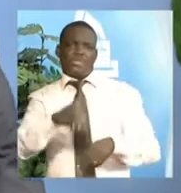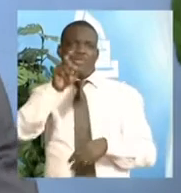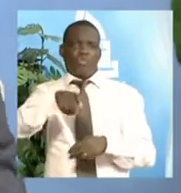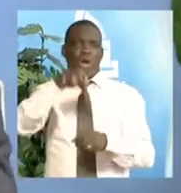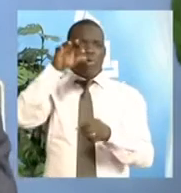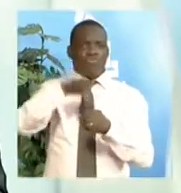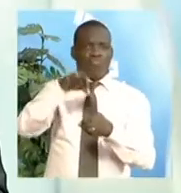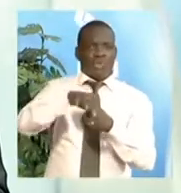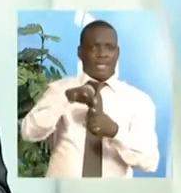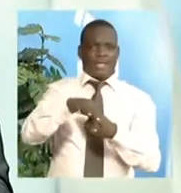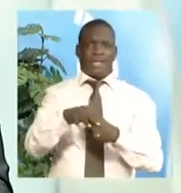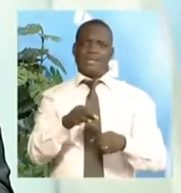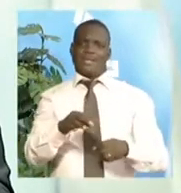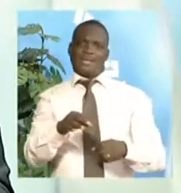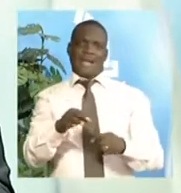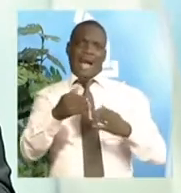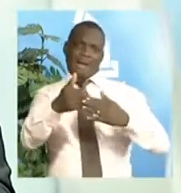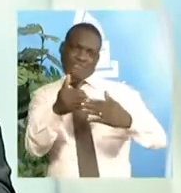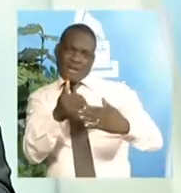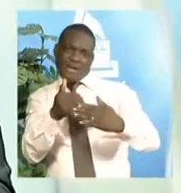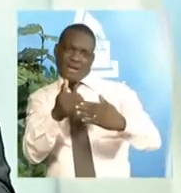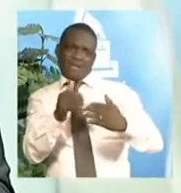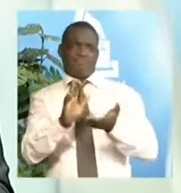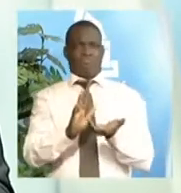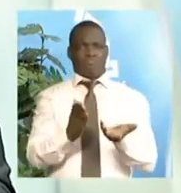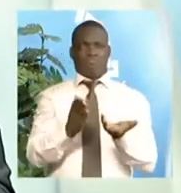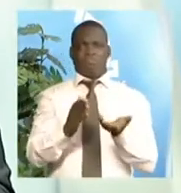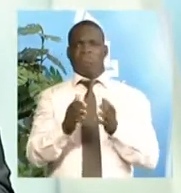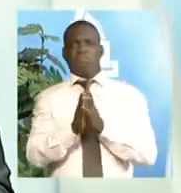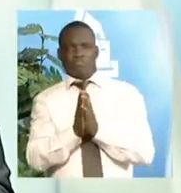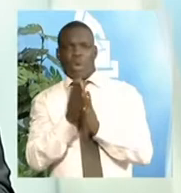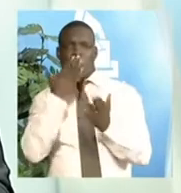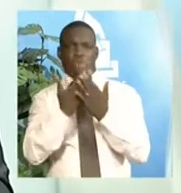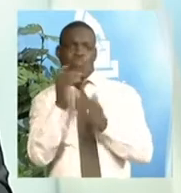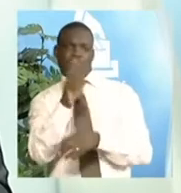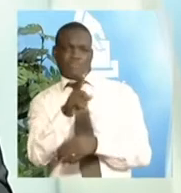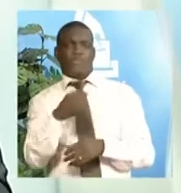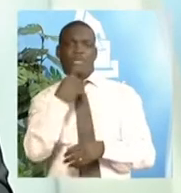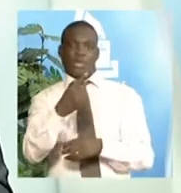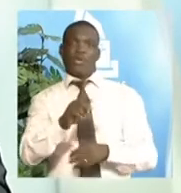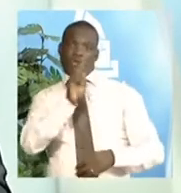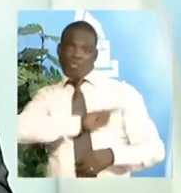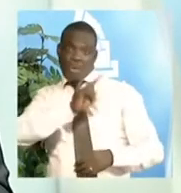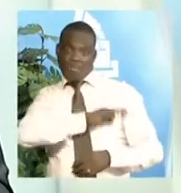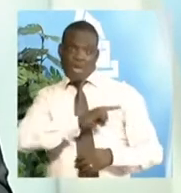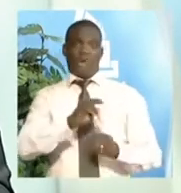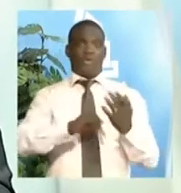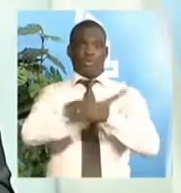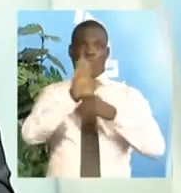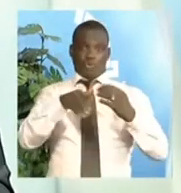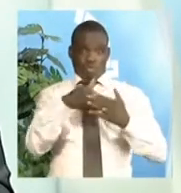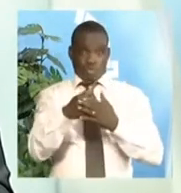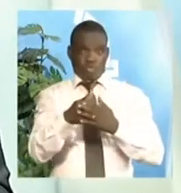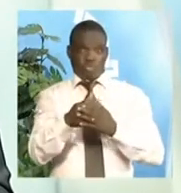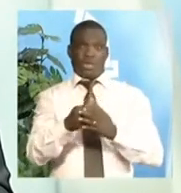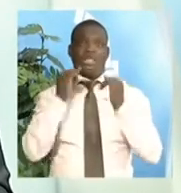législatives ? En fait, par principe, le citoyen doit voter là où il s'est